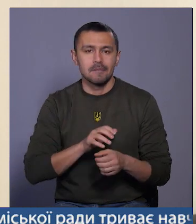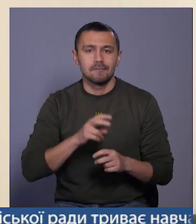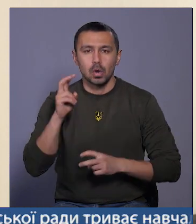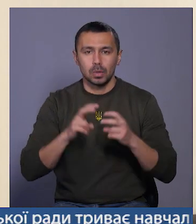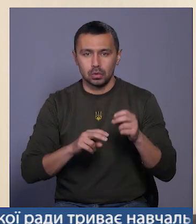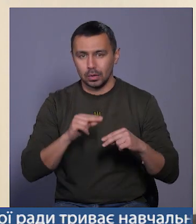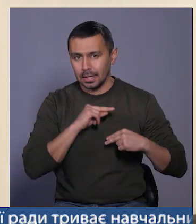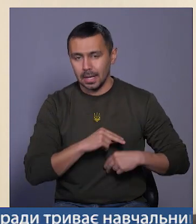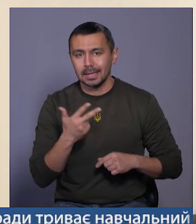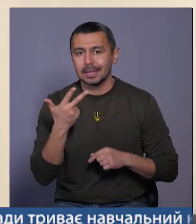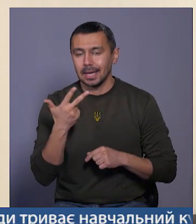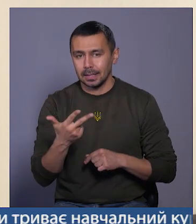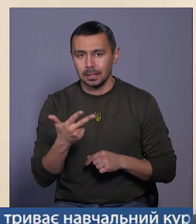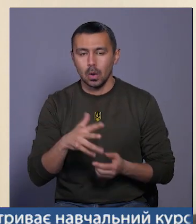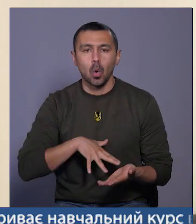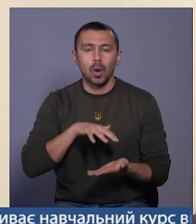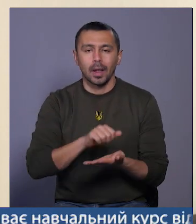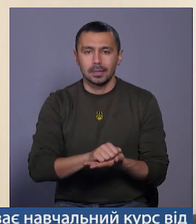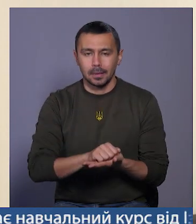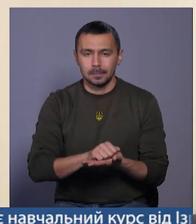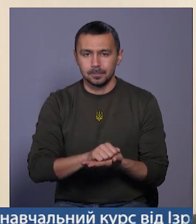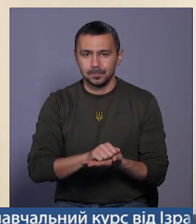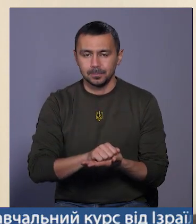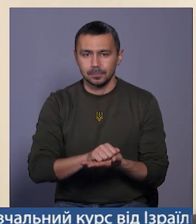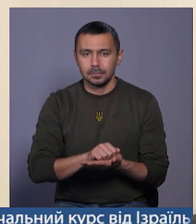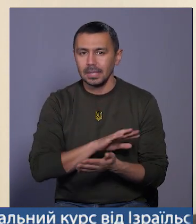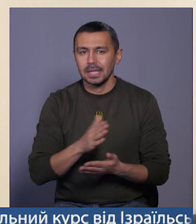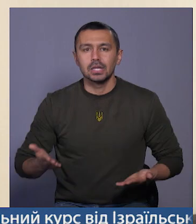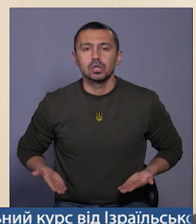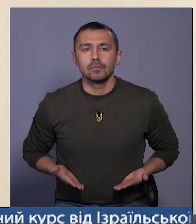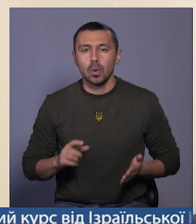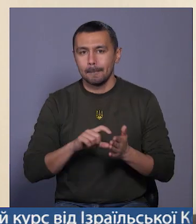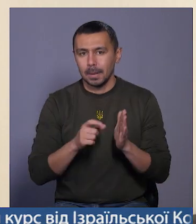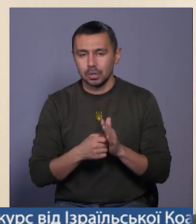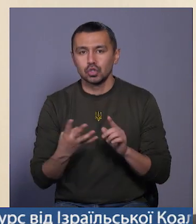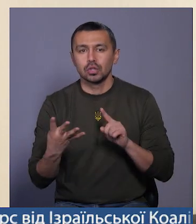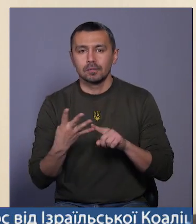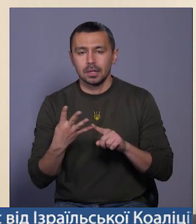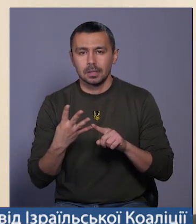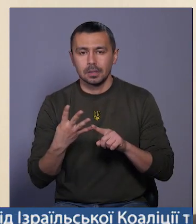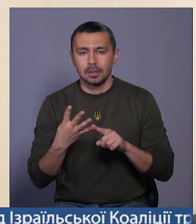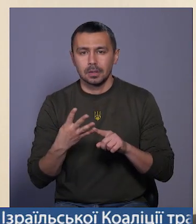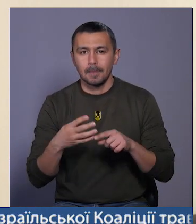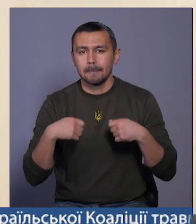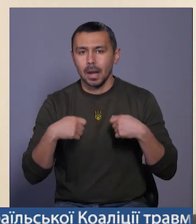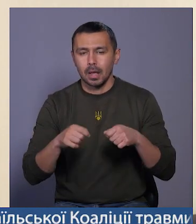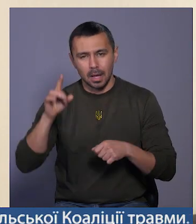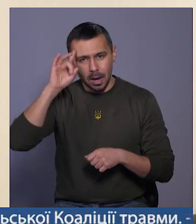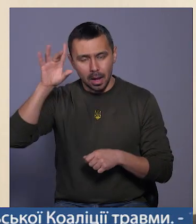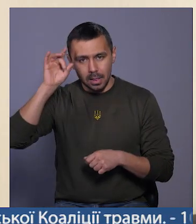діяльності. Третій – це оренда нежитлового приміщення, четвертий – це маркетинг та реклама,